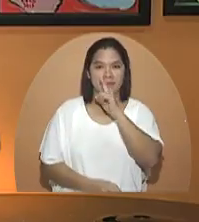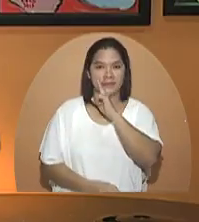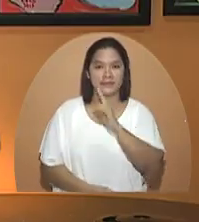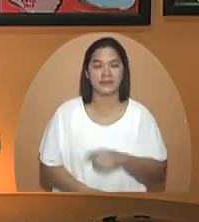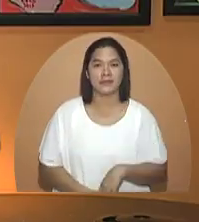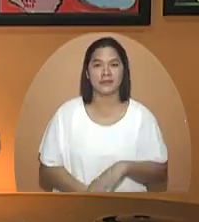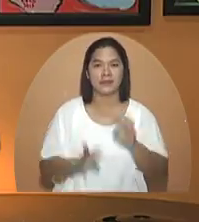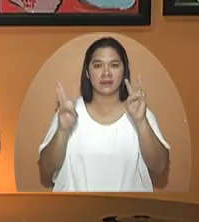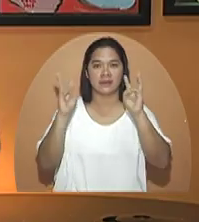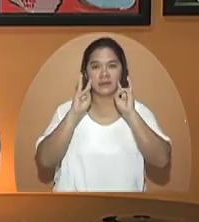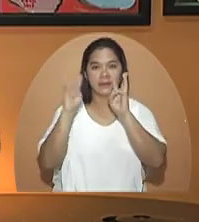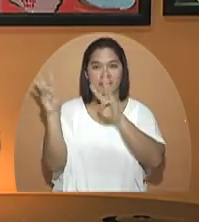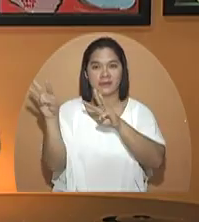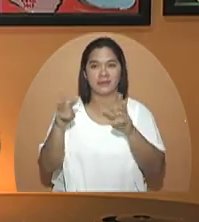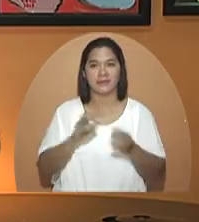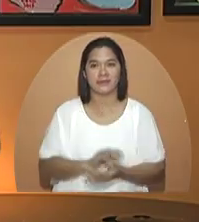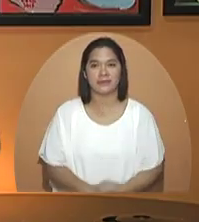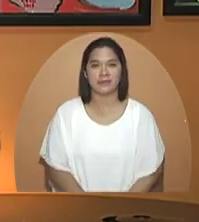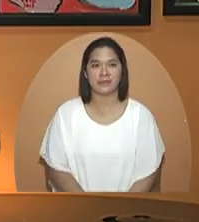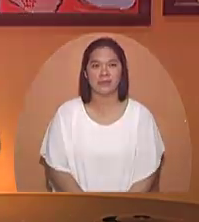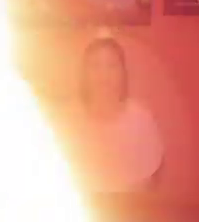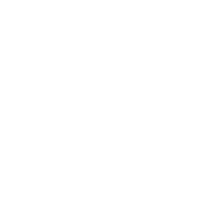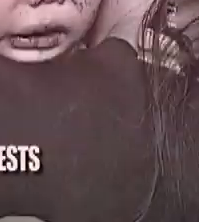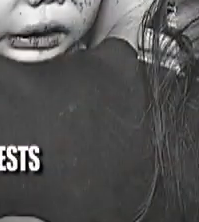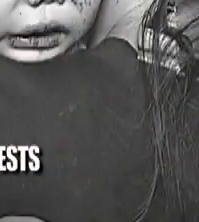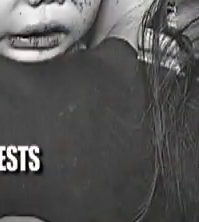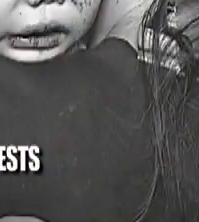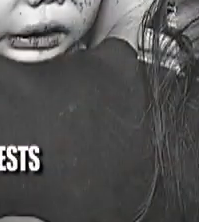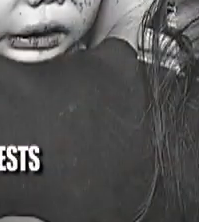mata? Panuorin natin ang kanyang kwento.